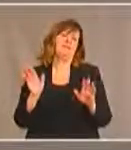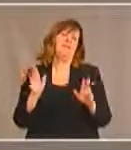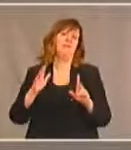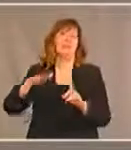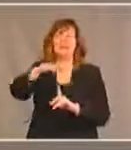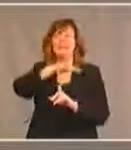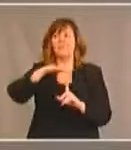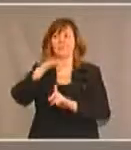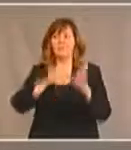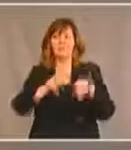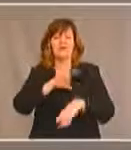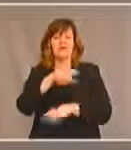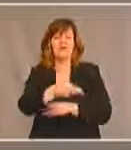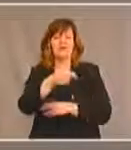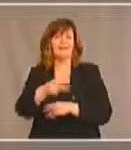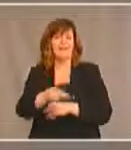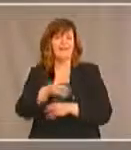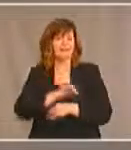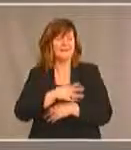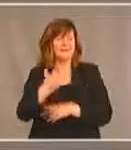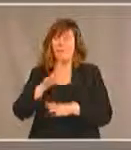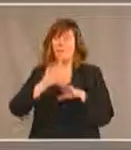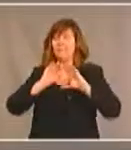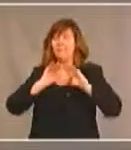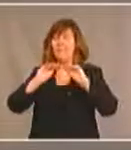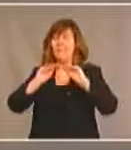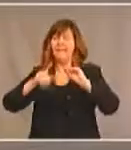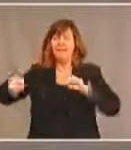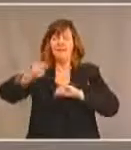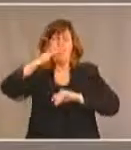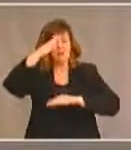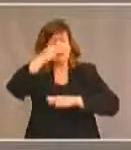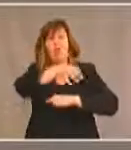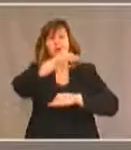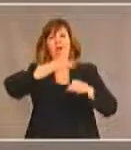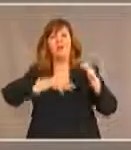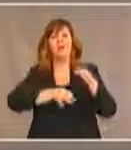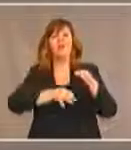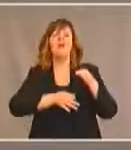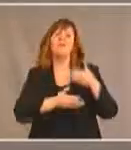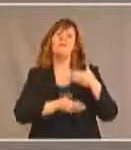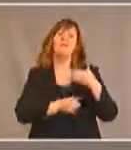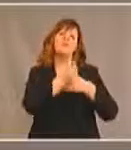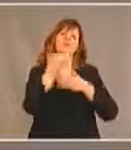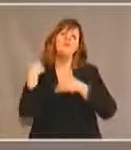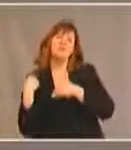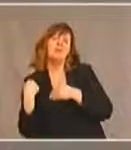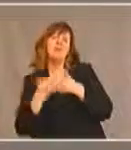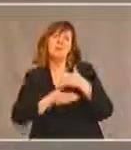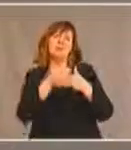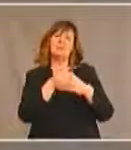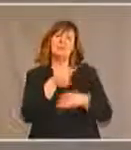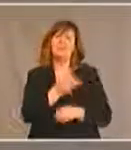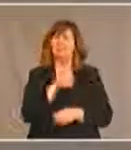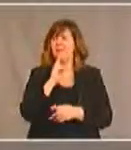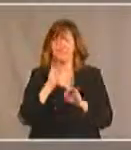en sera amélioré le fardeau sera moins lourd à porter mais nous avons tous une responsabilité collective